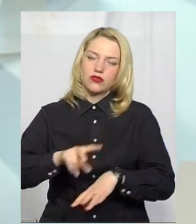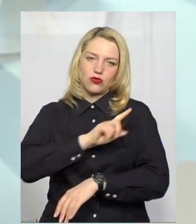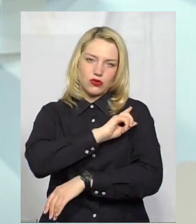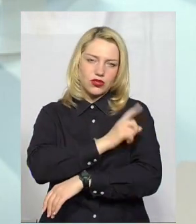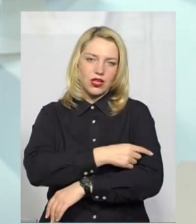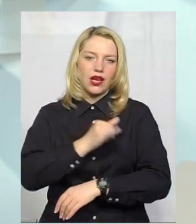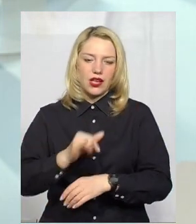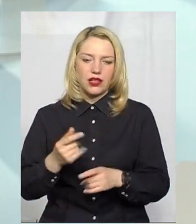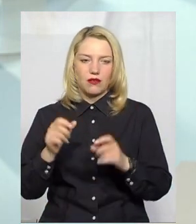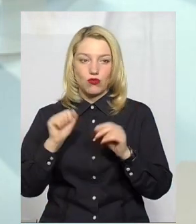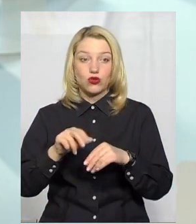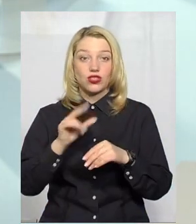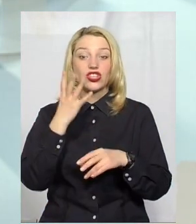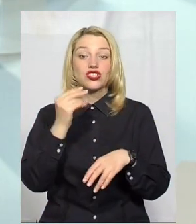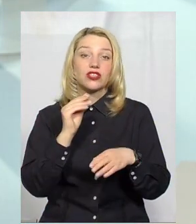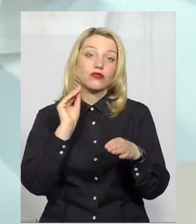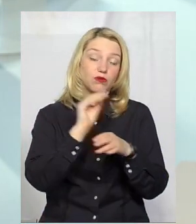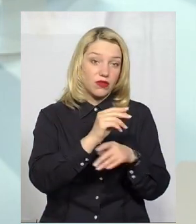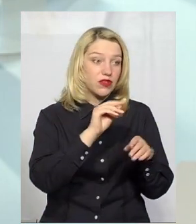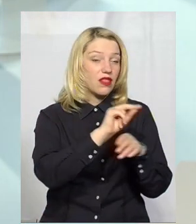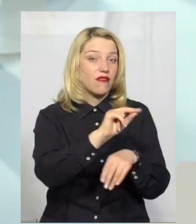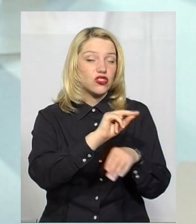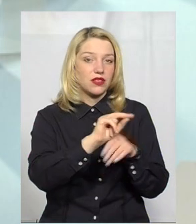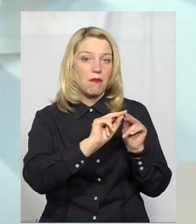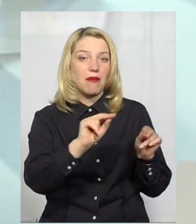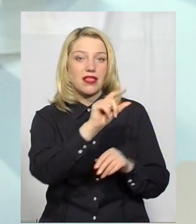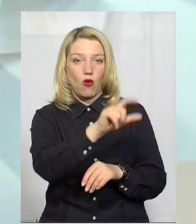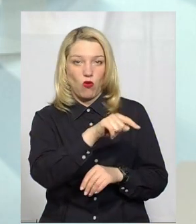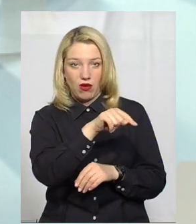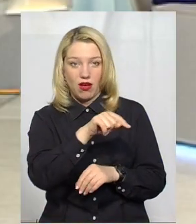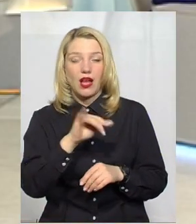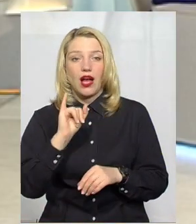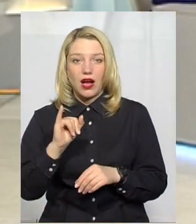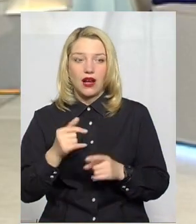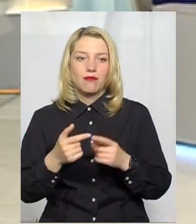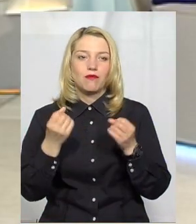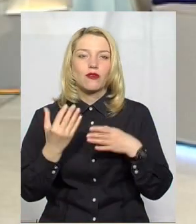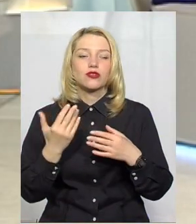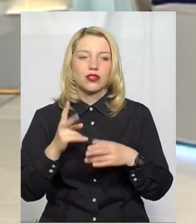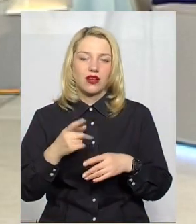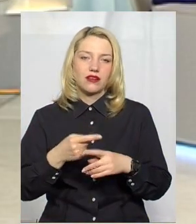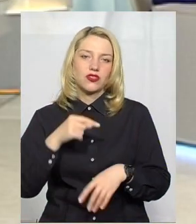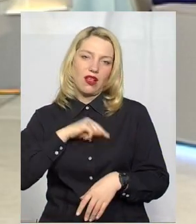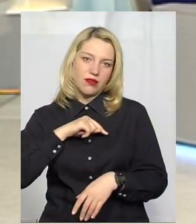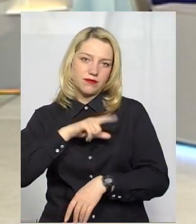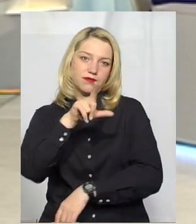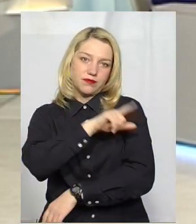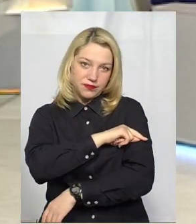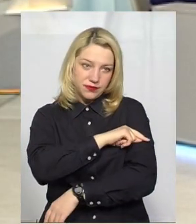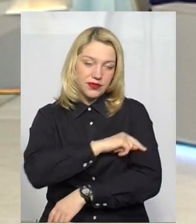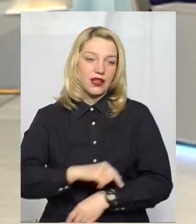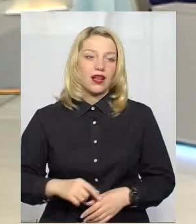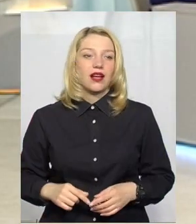можуть навчити і педагогів. Але просто, як ви кажете, вже емоційно ми виснажилися. Ну,